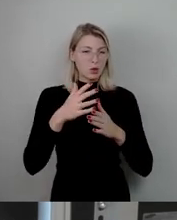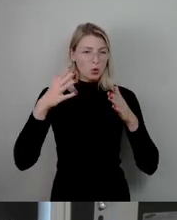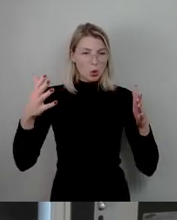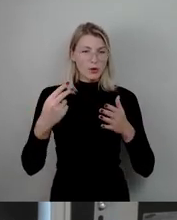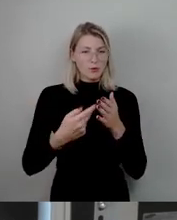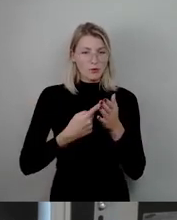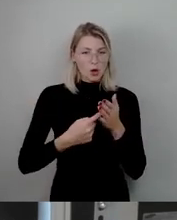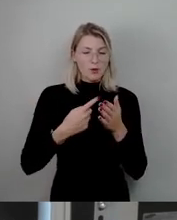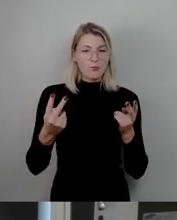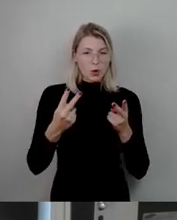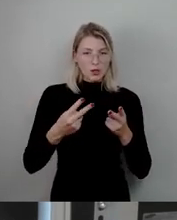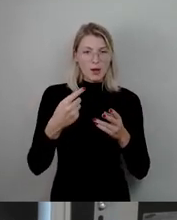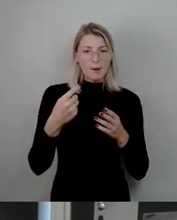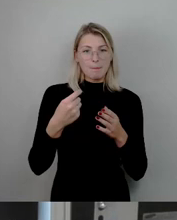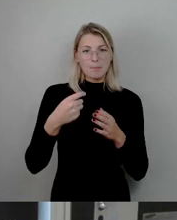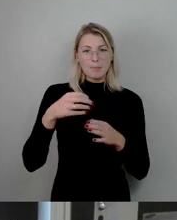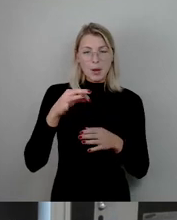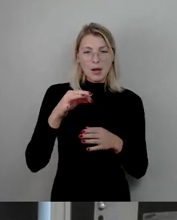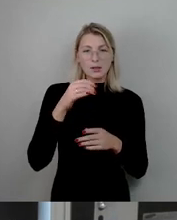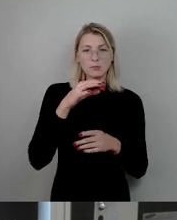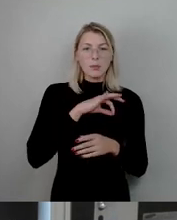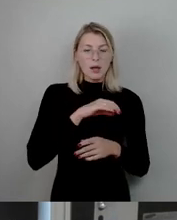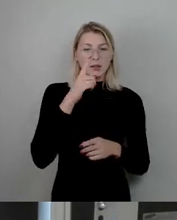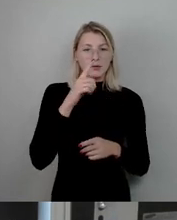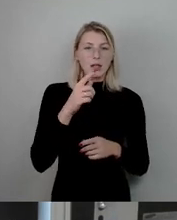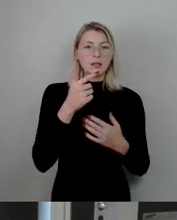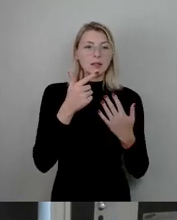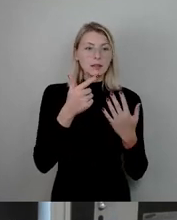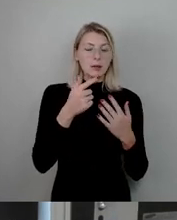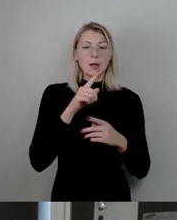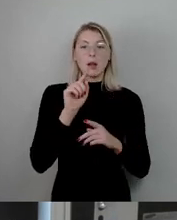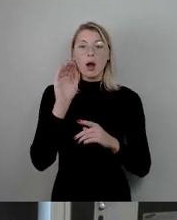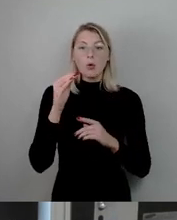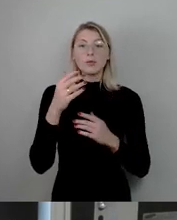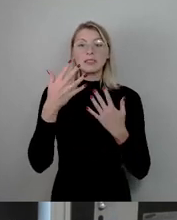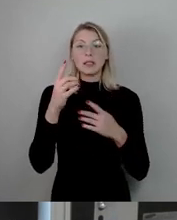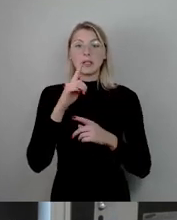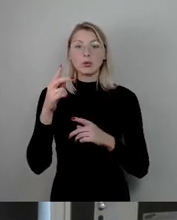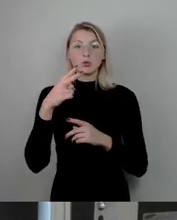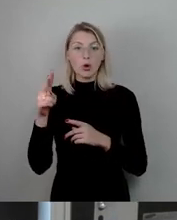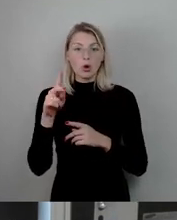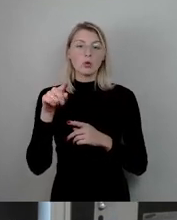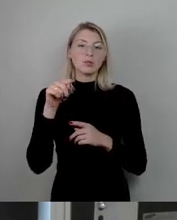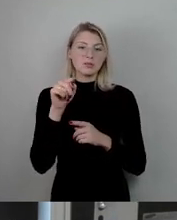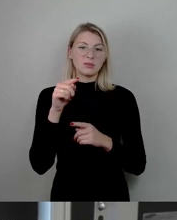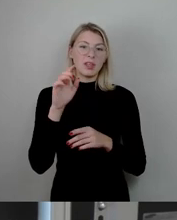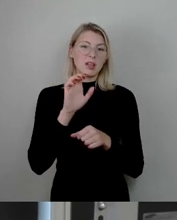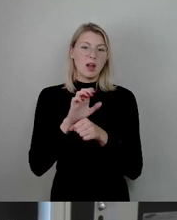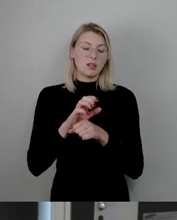von 7 auf 10.000 Euro erhöht wird, dass das die Kassenlage sprengt.